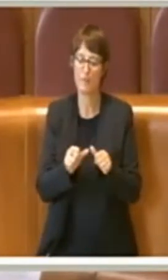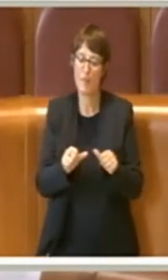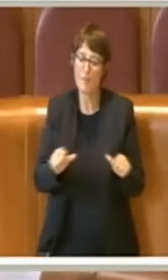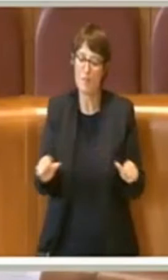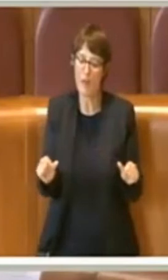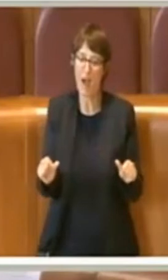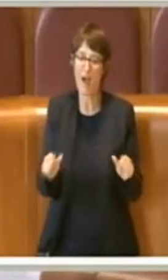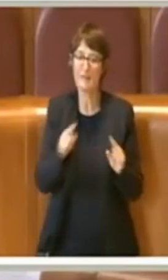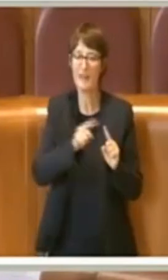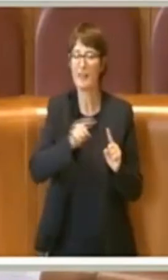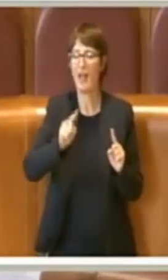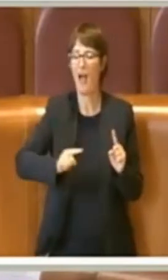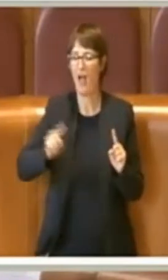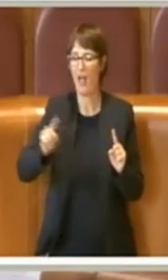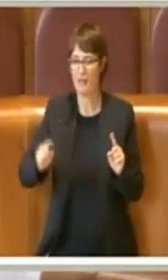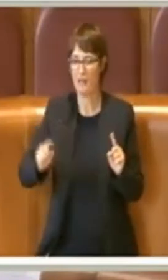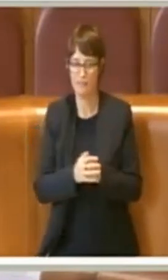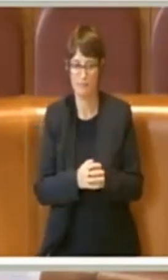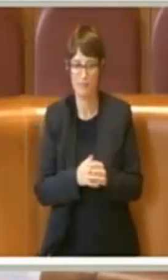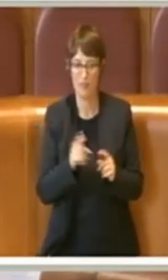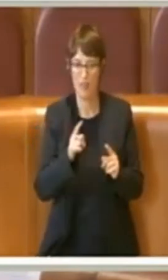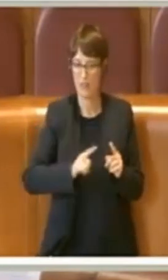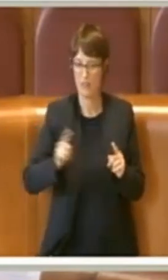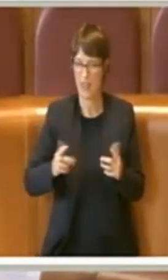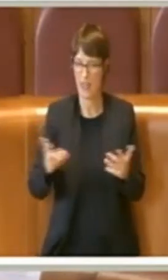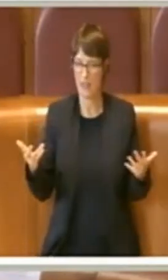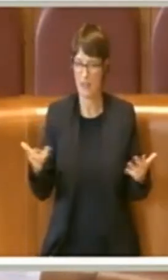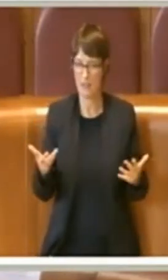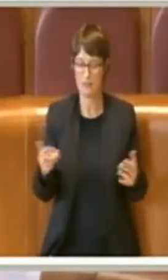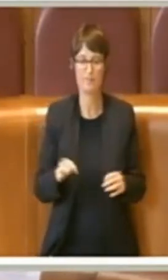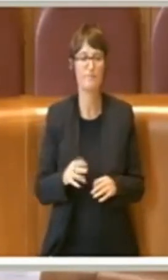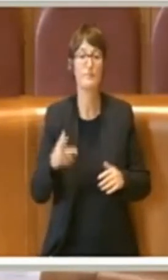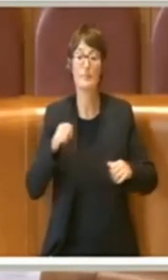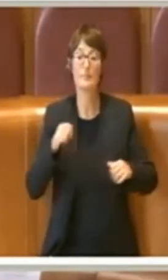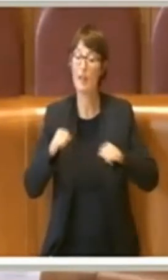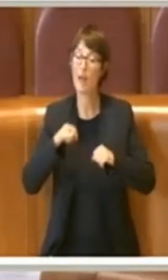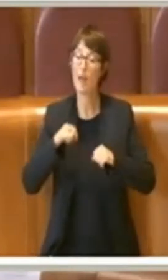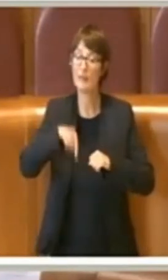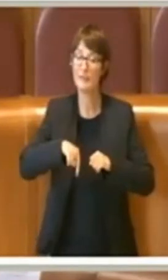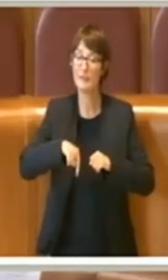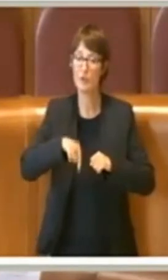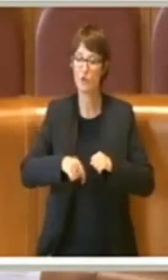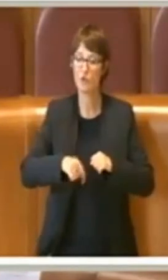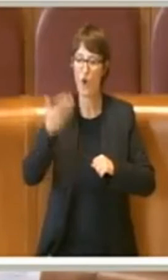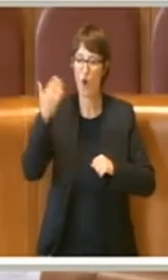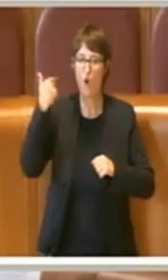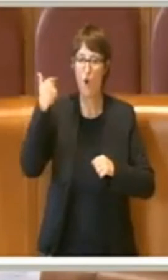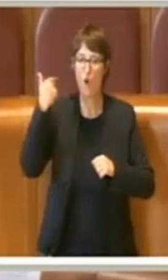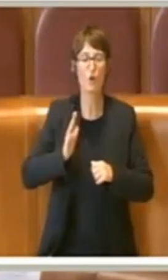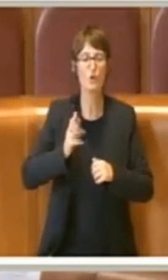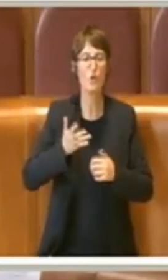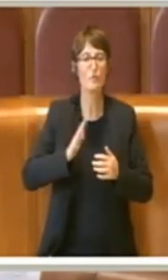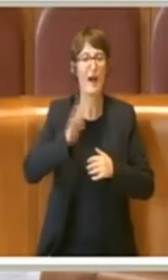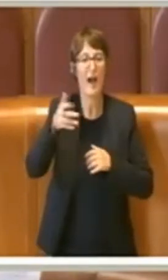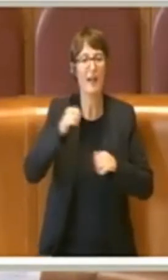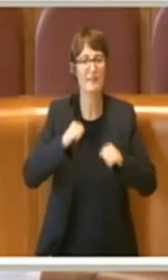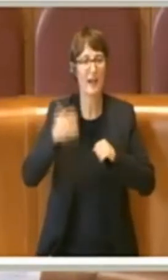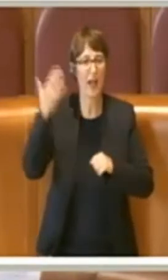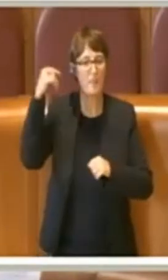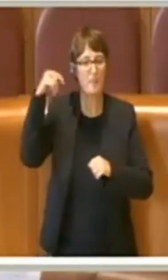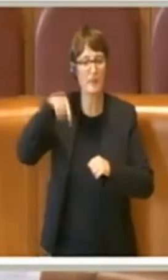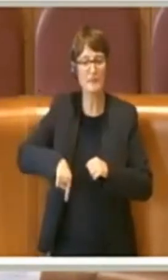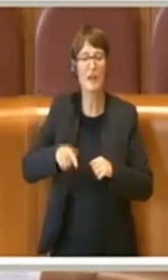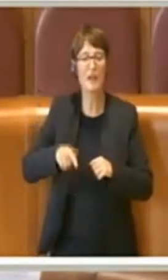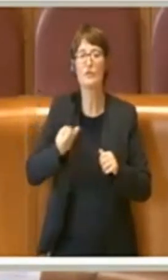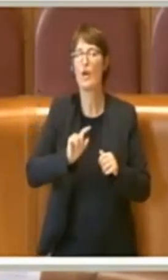dati. E i dati sono questi, che questa amministrazione ha superato tutte le altre per l'attenzione a queste